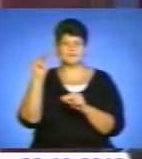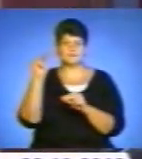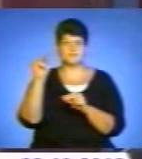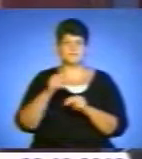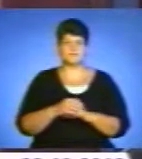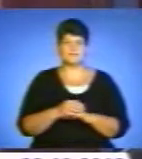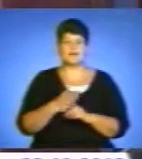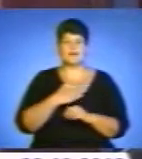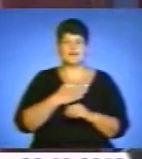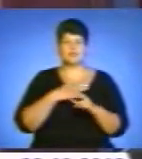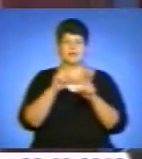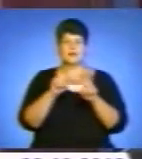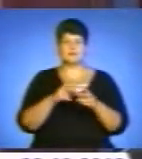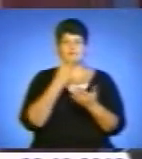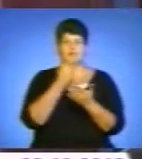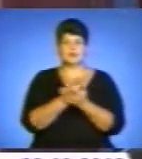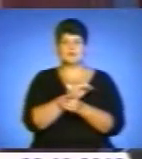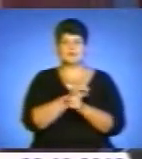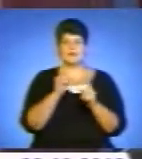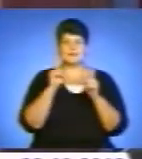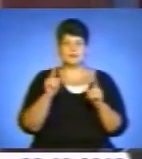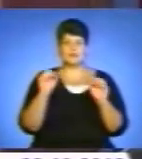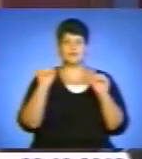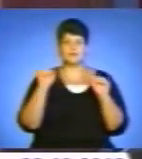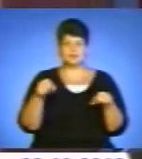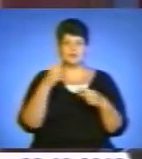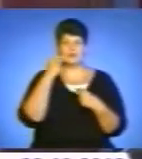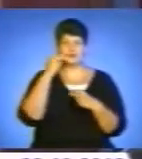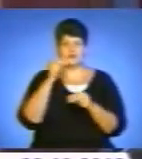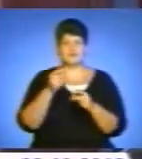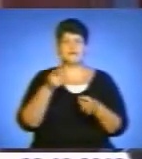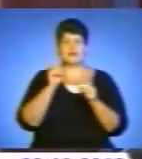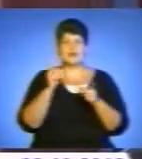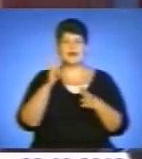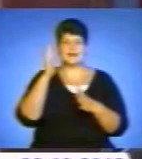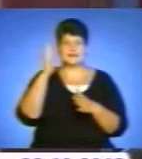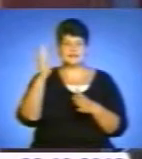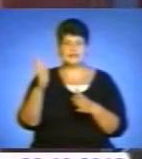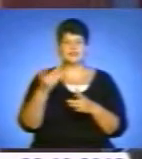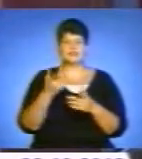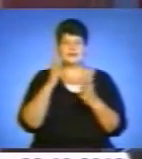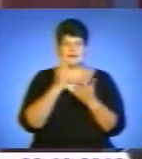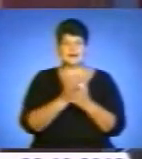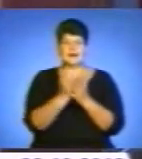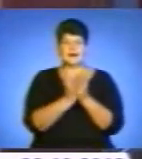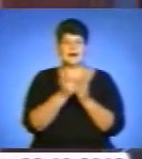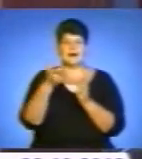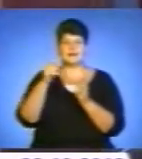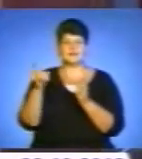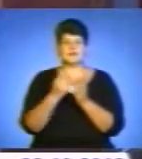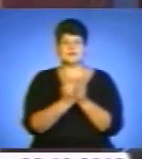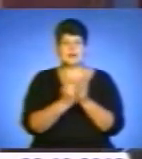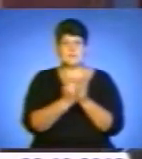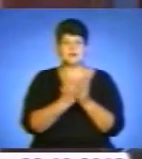Наш аналіз показує, що не тільки можливі поліпшення, вони реалістичні. В Україні є газові ресурси, а також є можливість стати